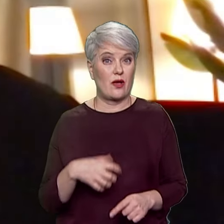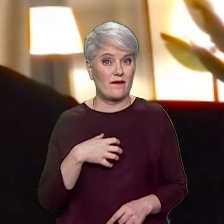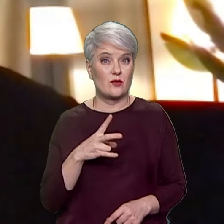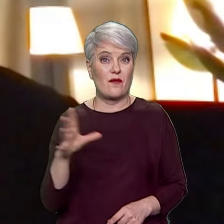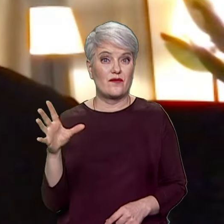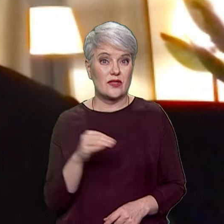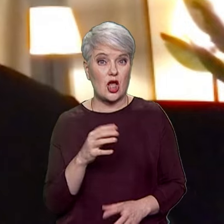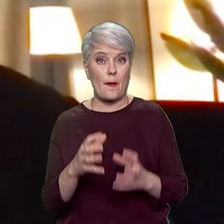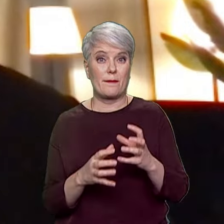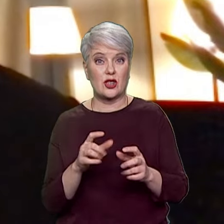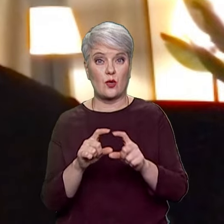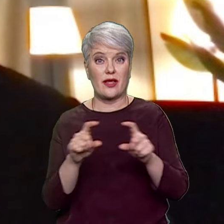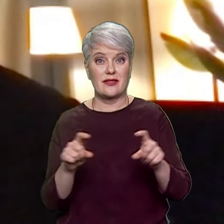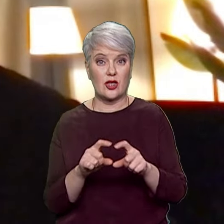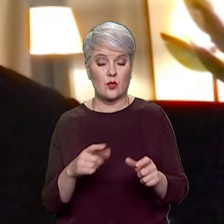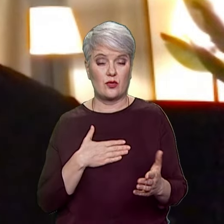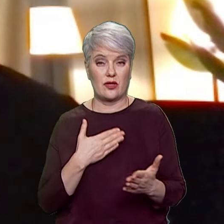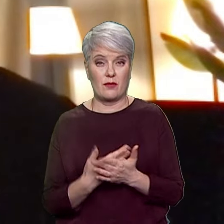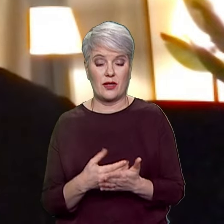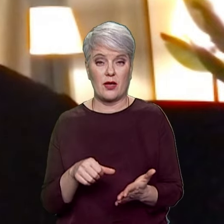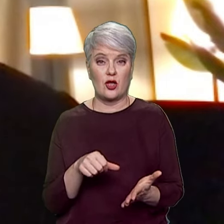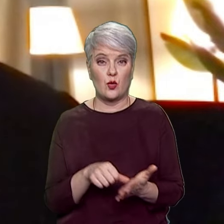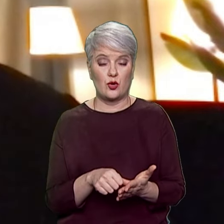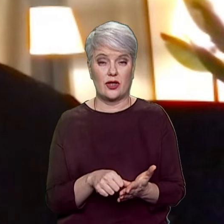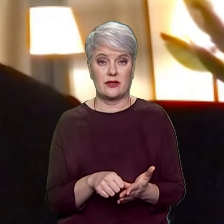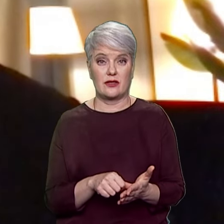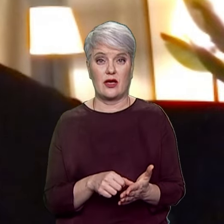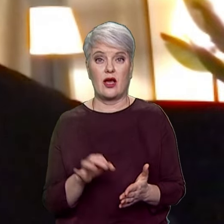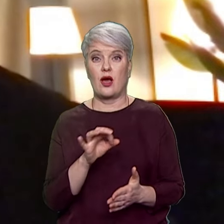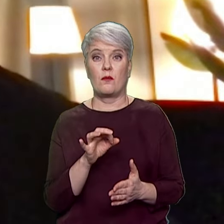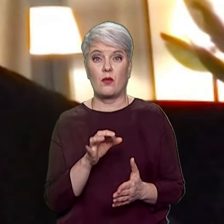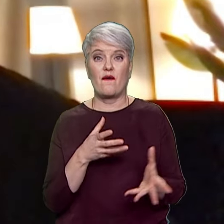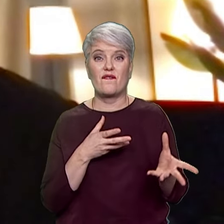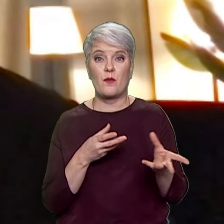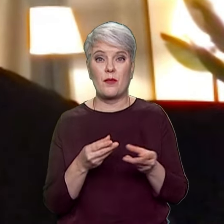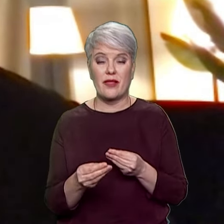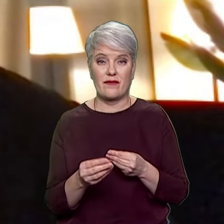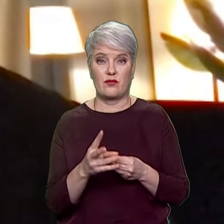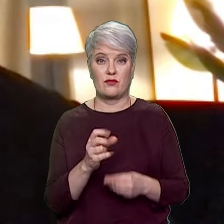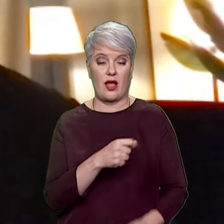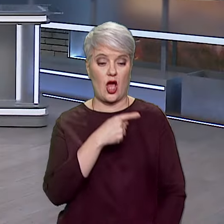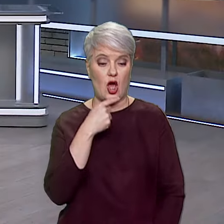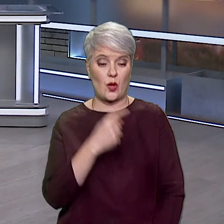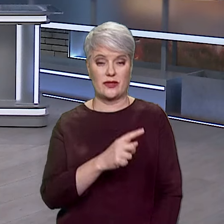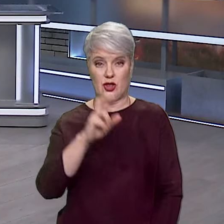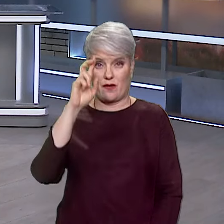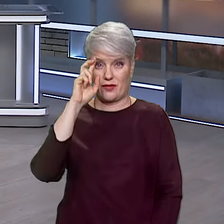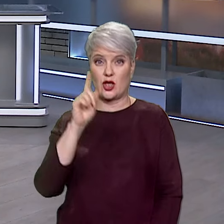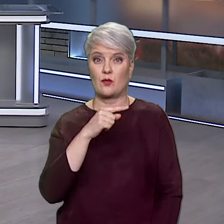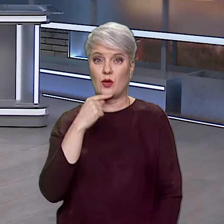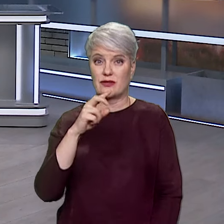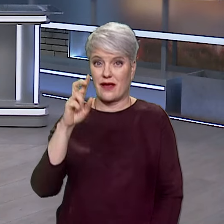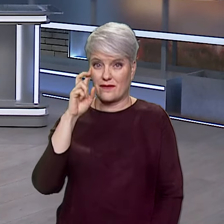міжнародні інституції приймали активну участь щодо відповідного впливу на Російську Федерацію, щоб Російська